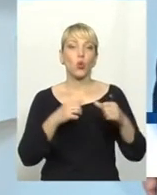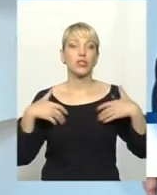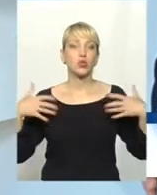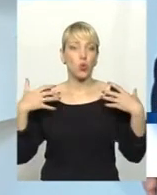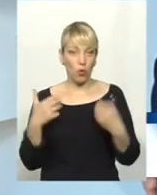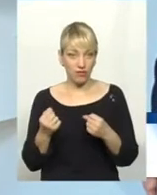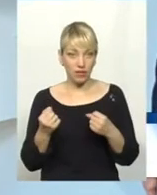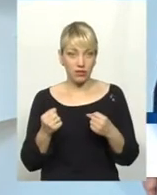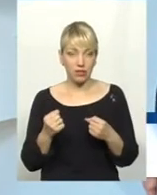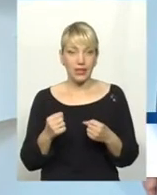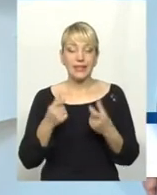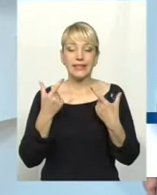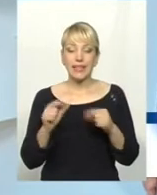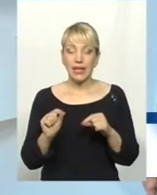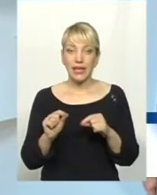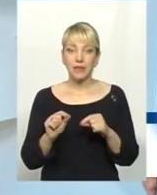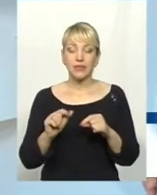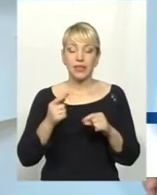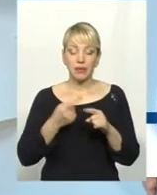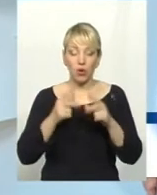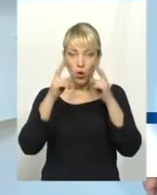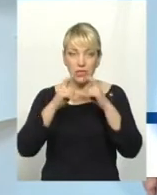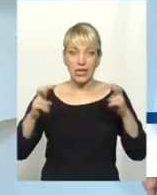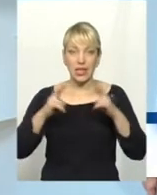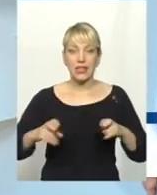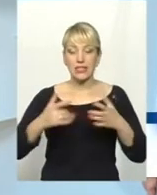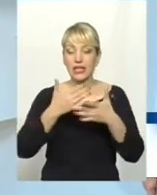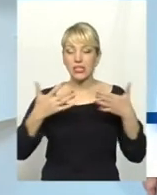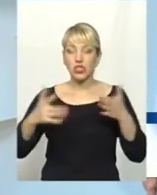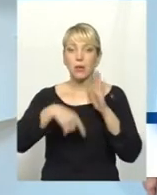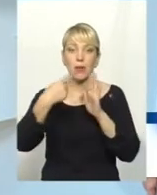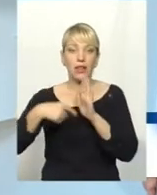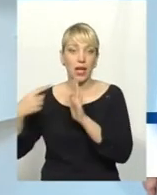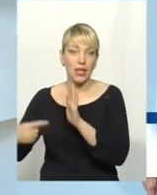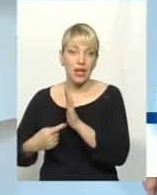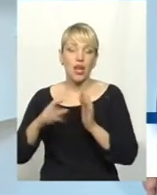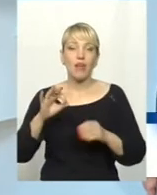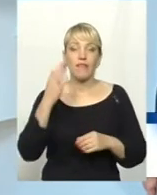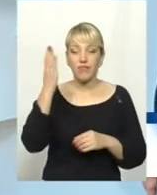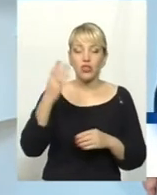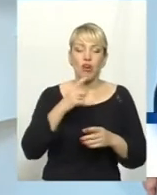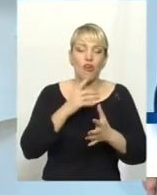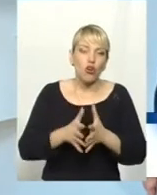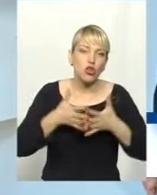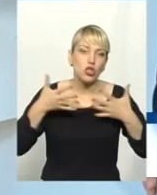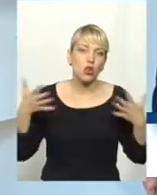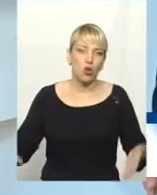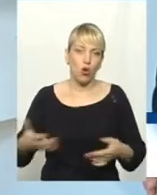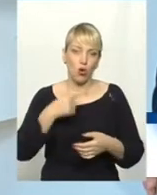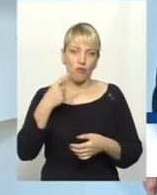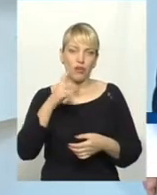в горі значні питання він розлого говорив про ситуацію в охорони здоров'я, про